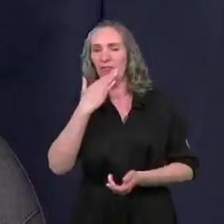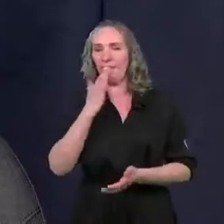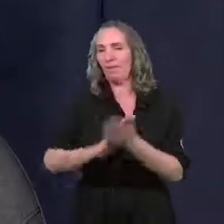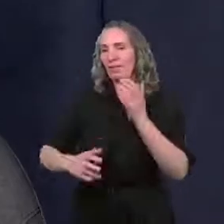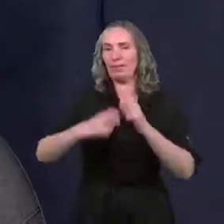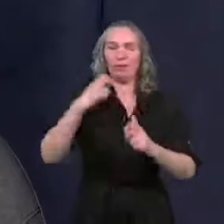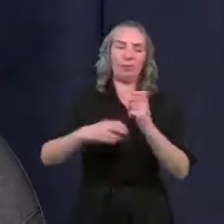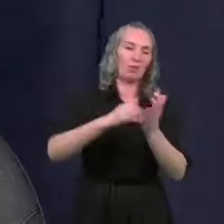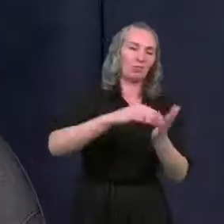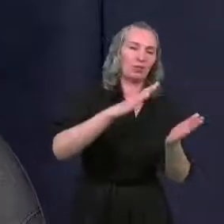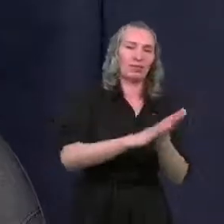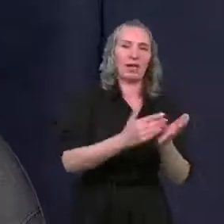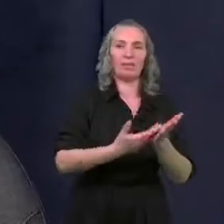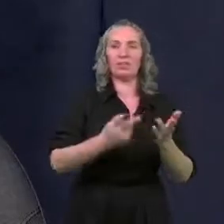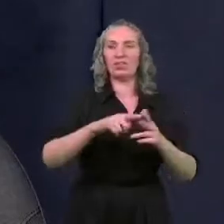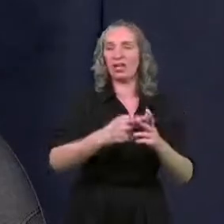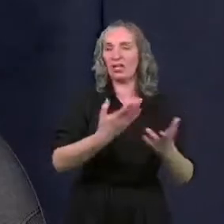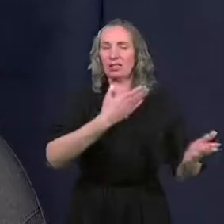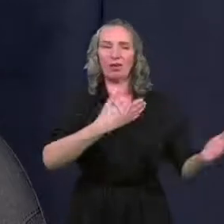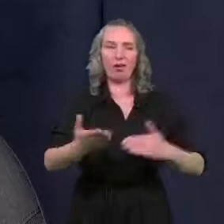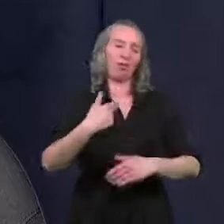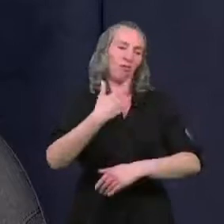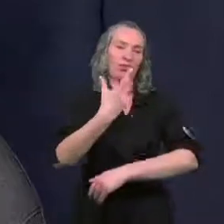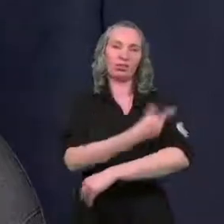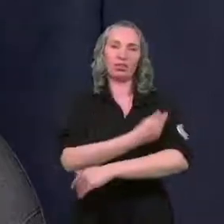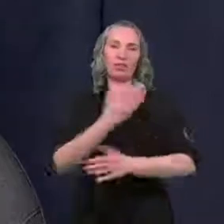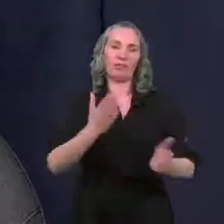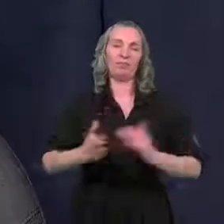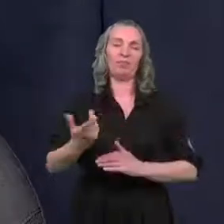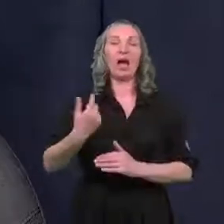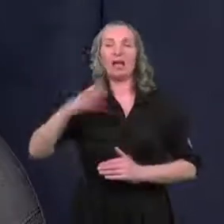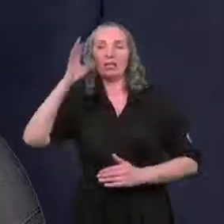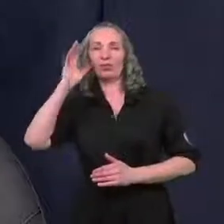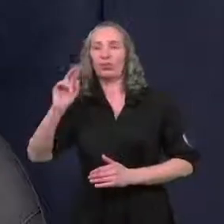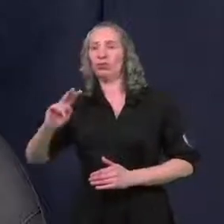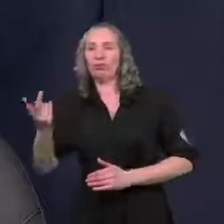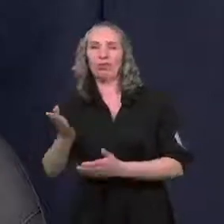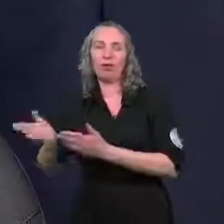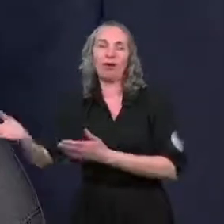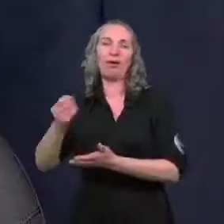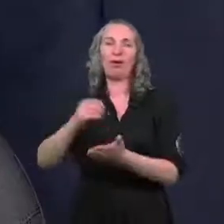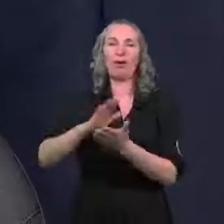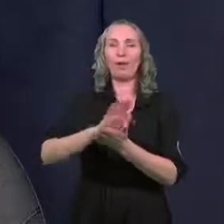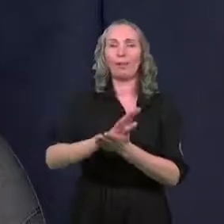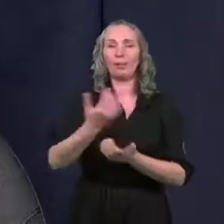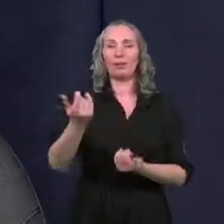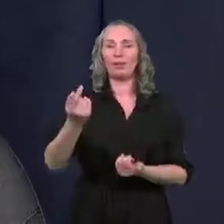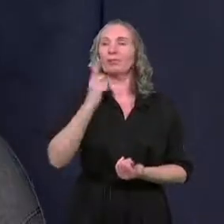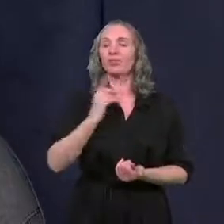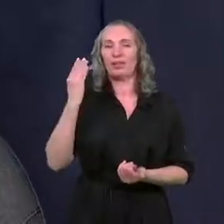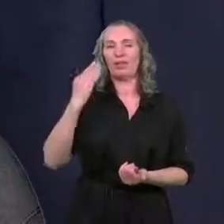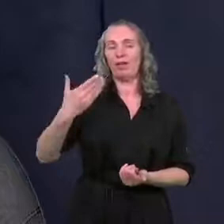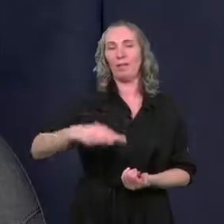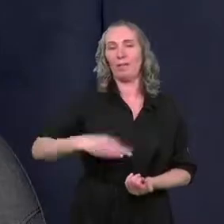rejestrują i są rejestrowani na szczepienia, ale też słyszę taką opinię jak przed chwilą Pani